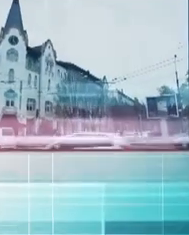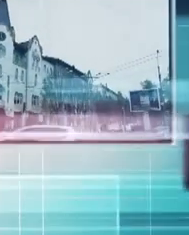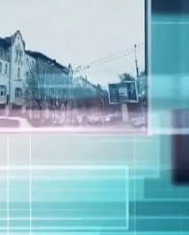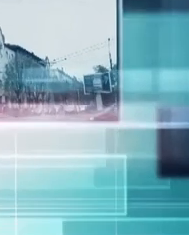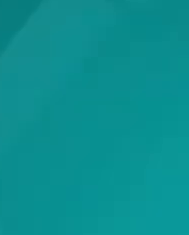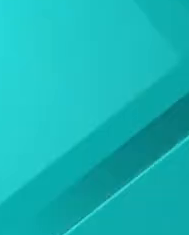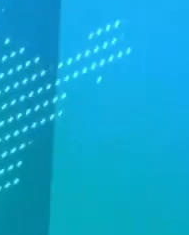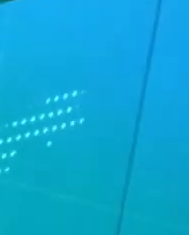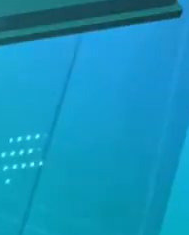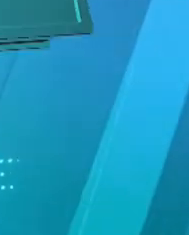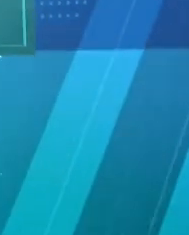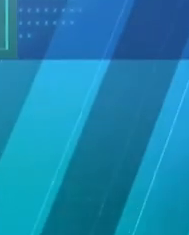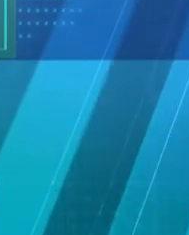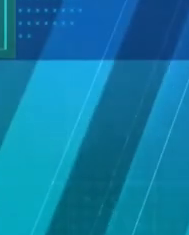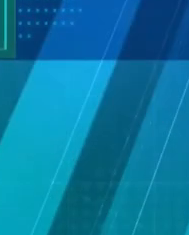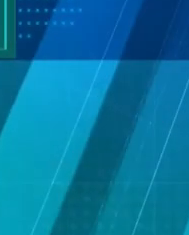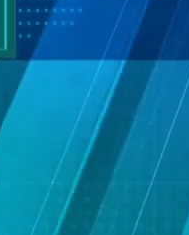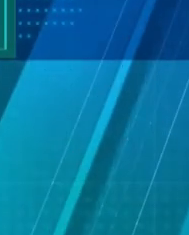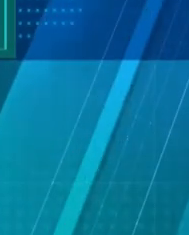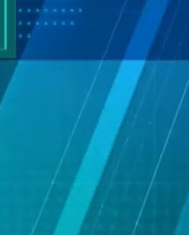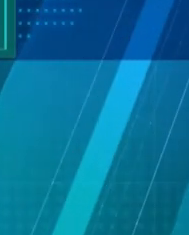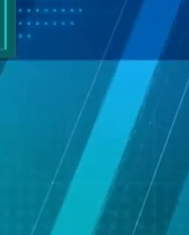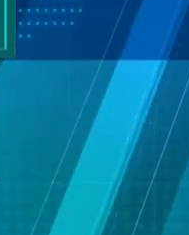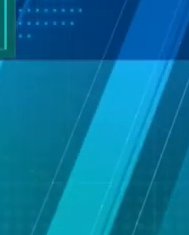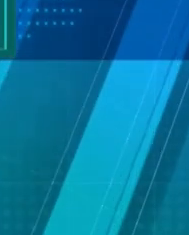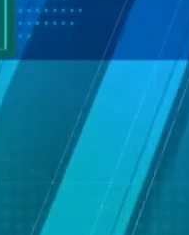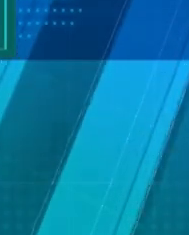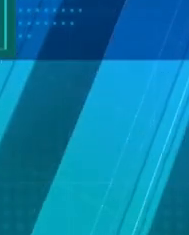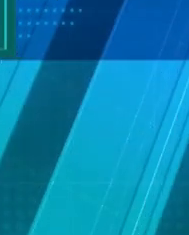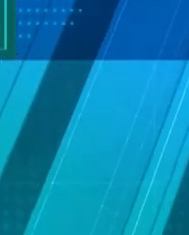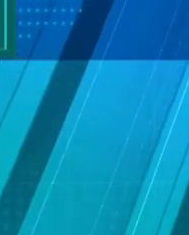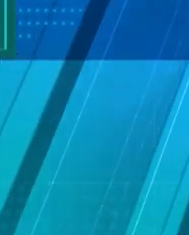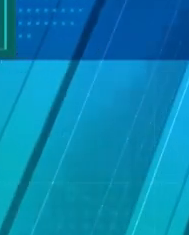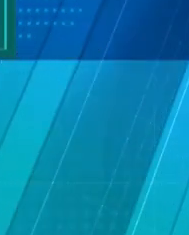перегляд!